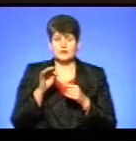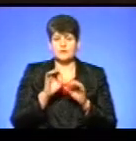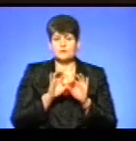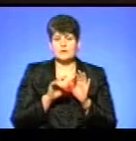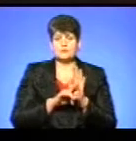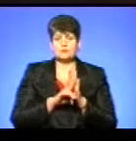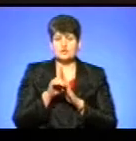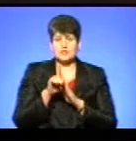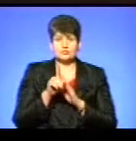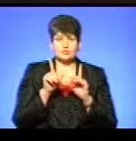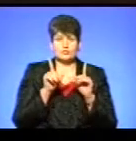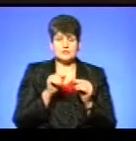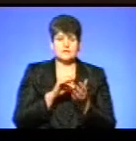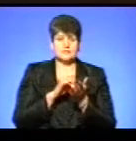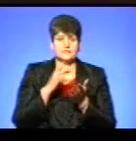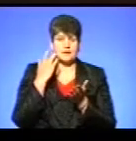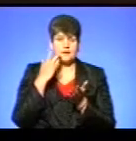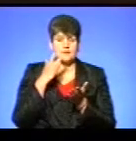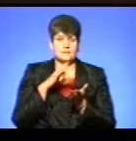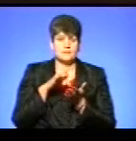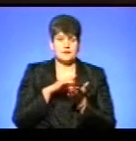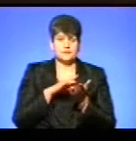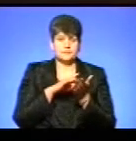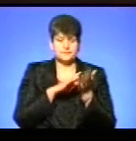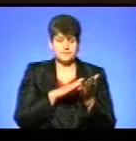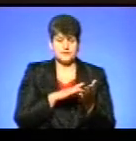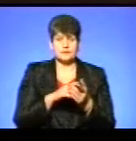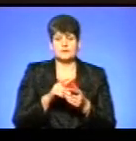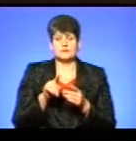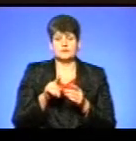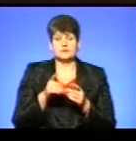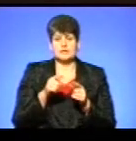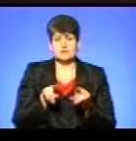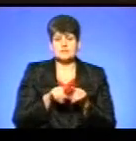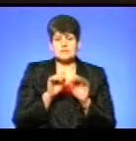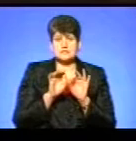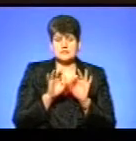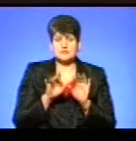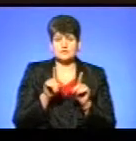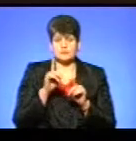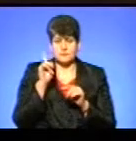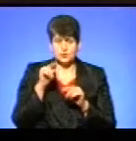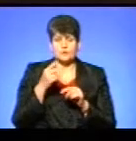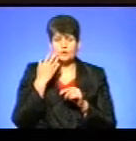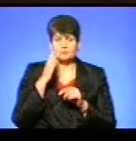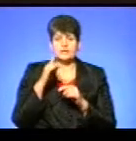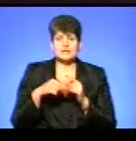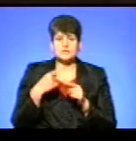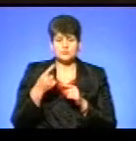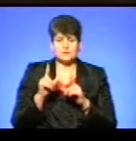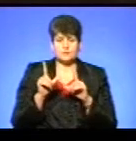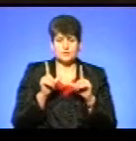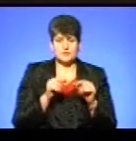поїздки із США, яка тривала 100 днів. Також він нам повідомив, що вже відомо, коли буде наступна поїздка, це буде